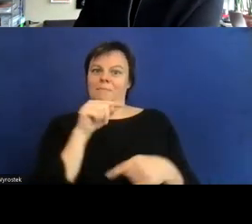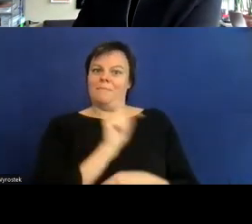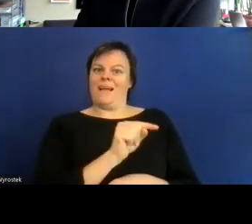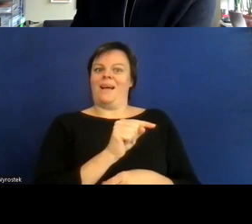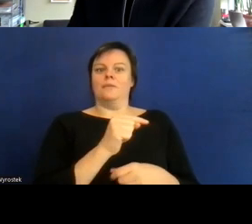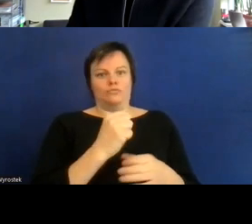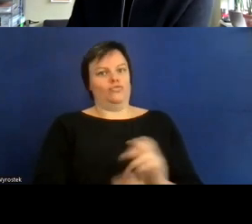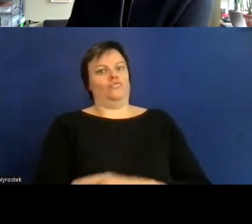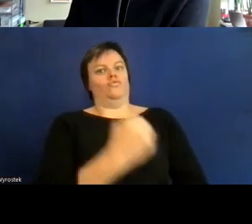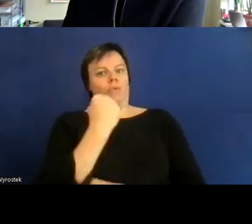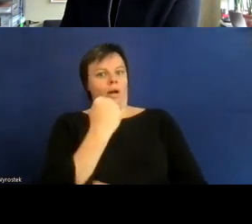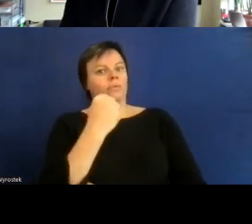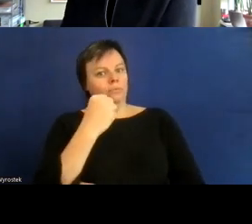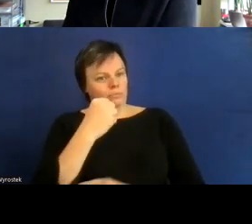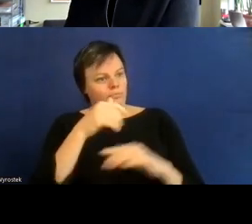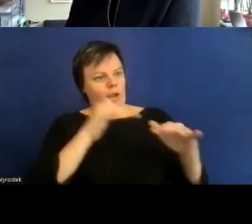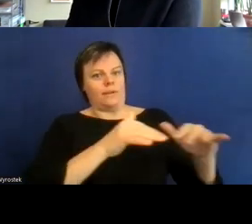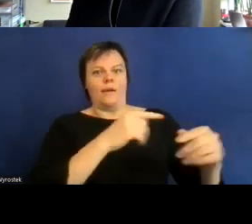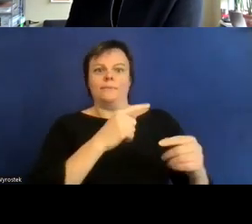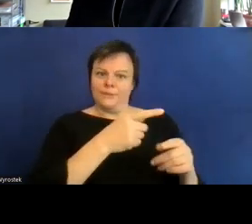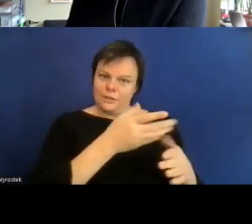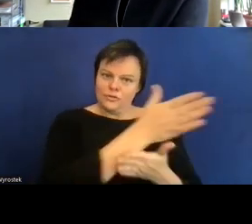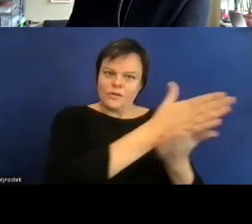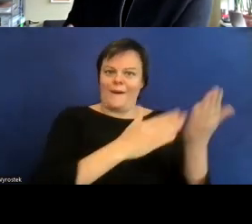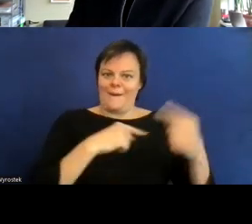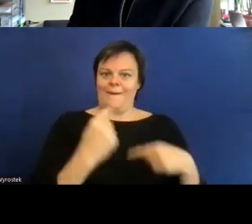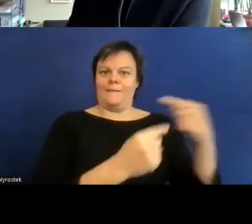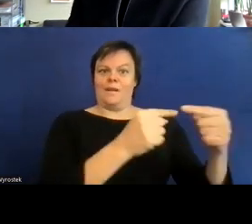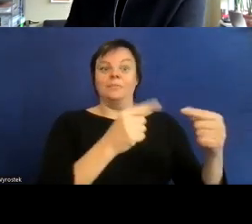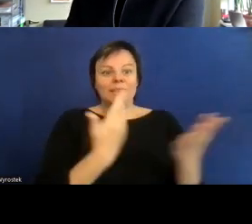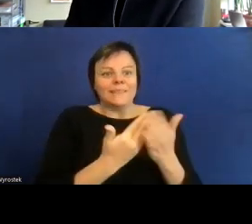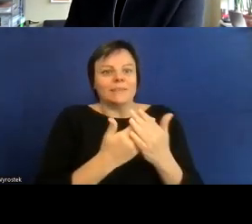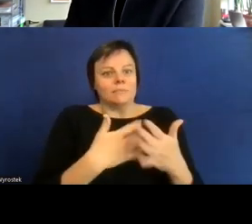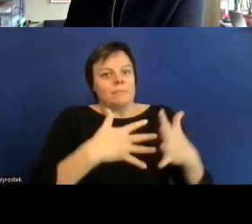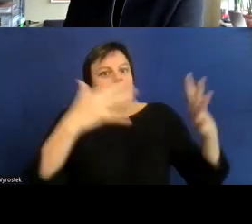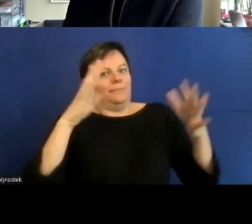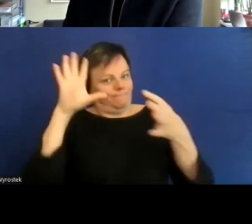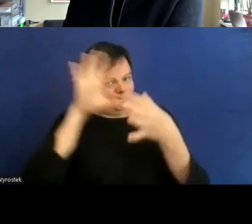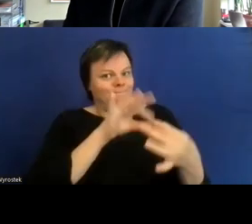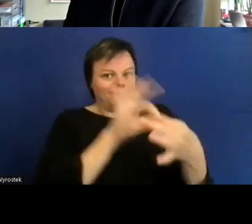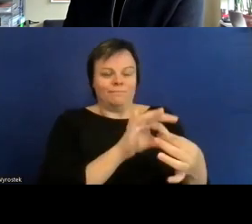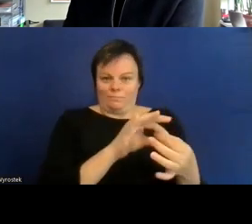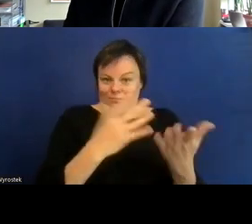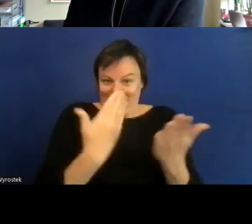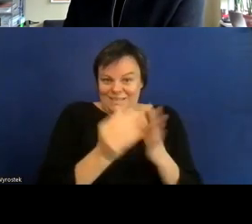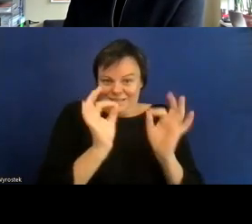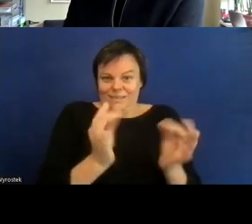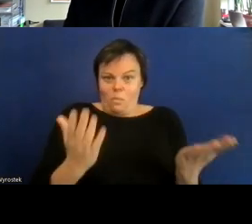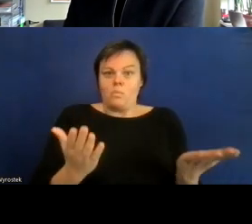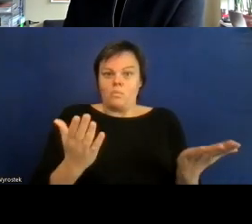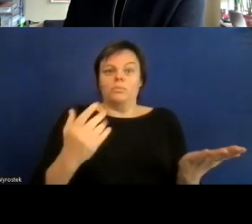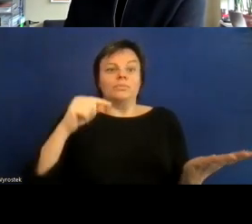die wichtigsten Dinge wenn es jetzt also darum geht wie geht also zum Beispiel ein Mensch mit Behinderung mit dem Computer um